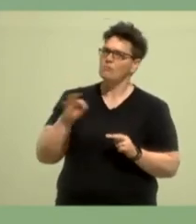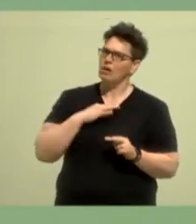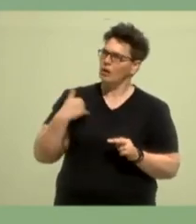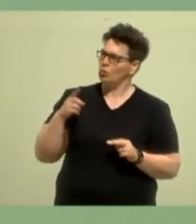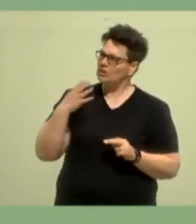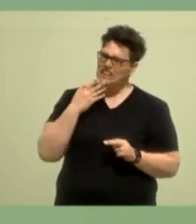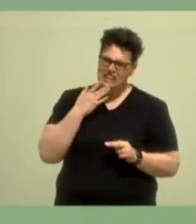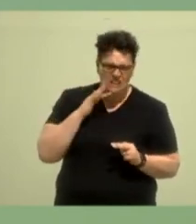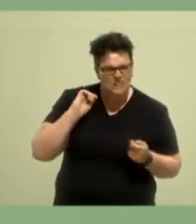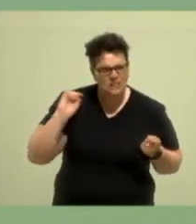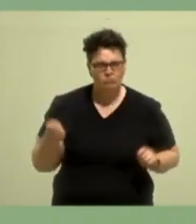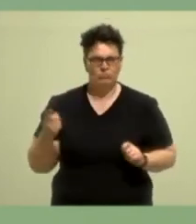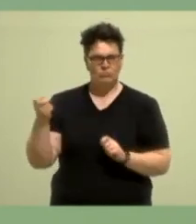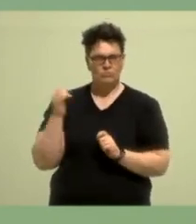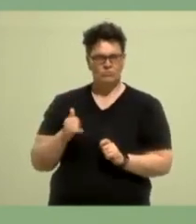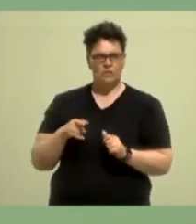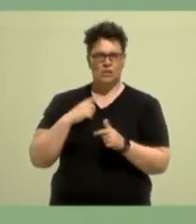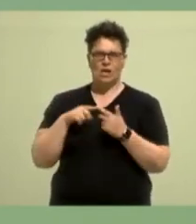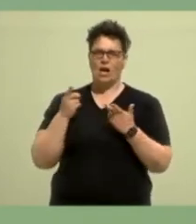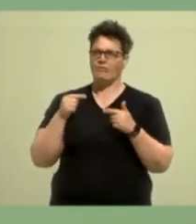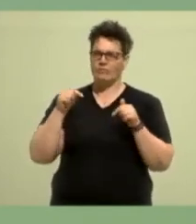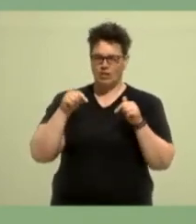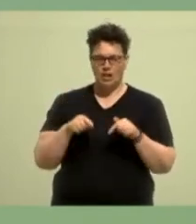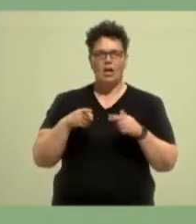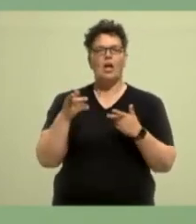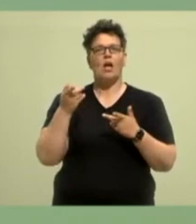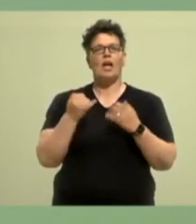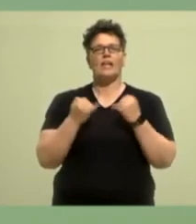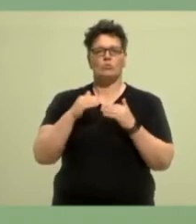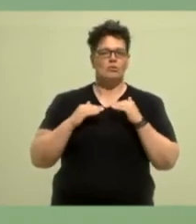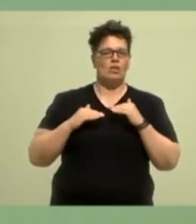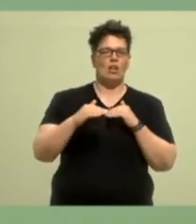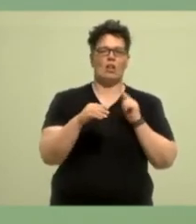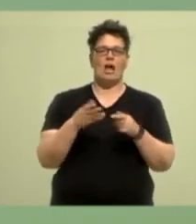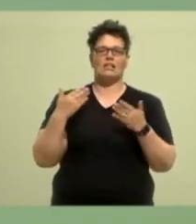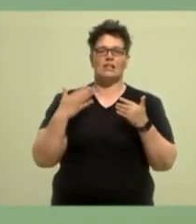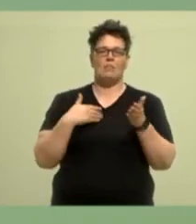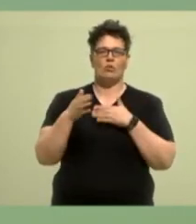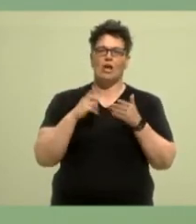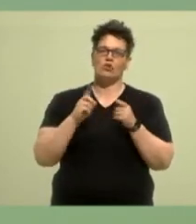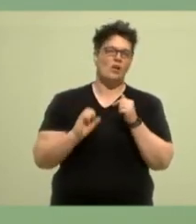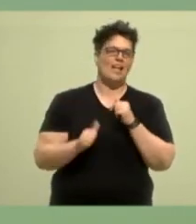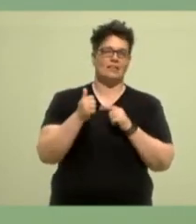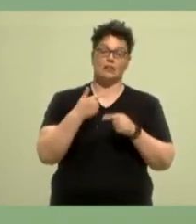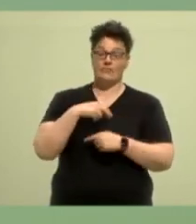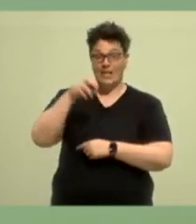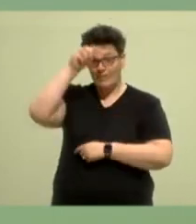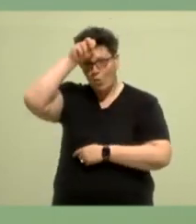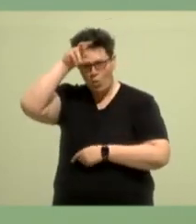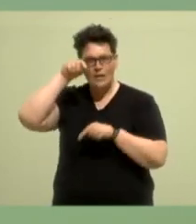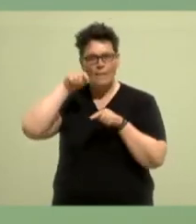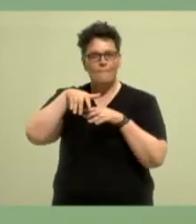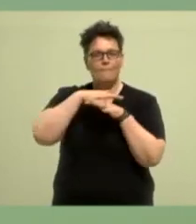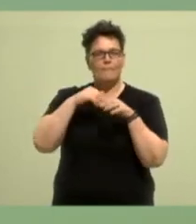für das erste klimaneutrale Industrieland. Und gerade als Kind des Ruhrgebiets sage ich das mit einer ganz besonderen